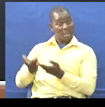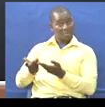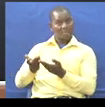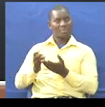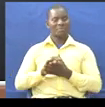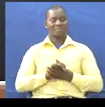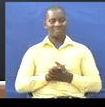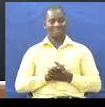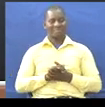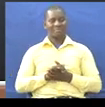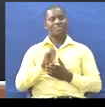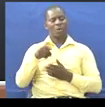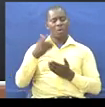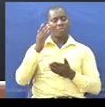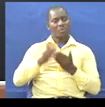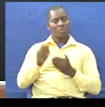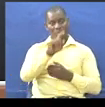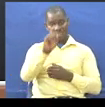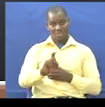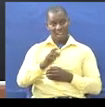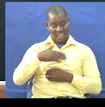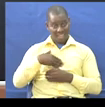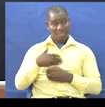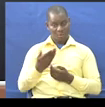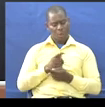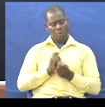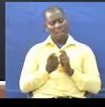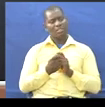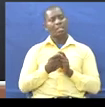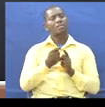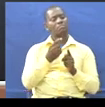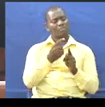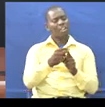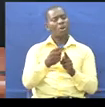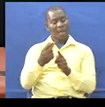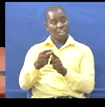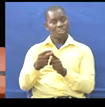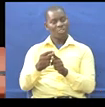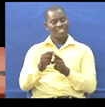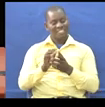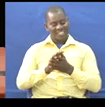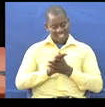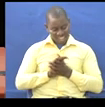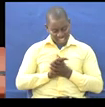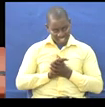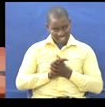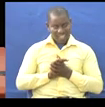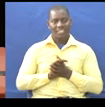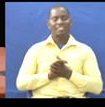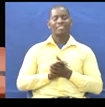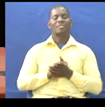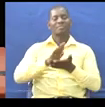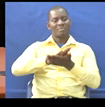Basi Hapo Ndotakuwa Mwisho Was Wadletu Kwa Iyo Utatafsiri Hii Matini Asanteni Ulikuwa Namu